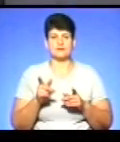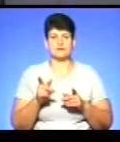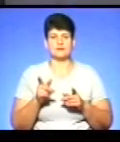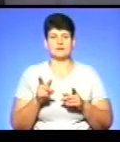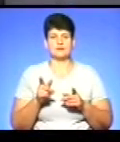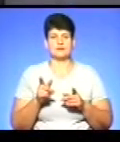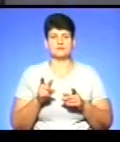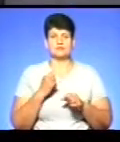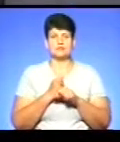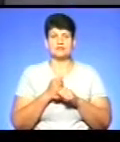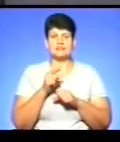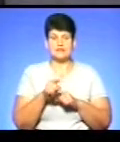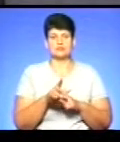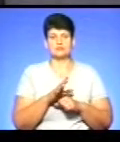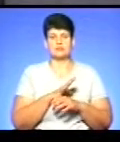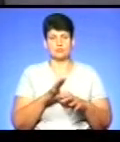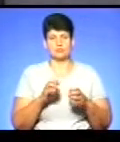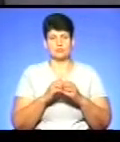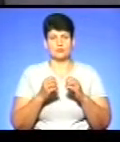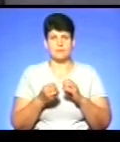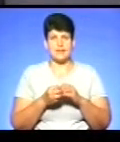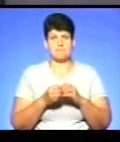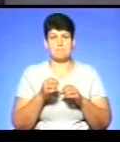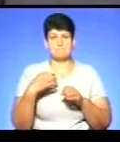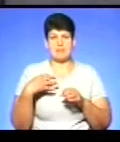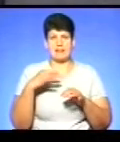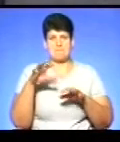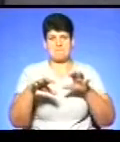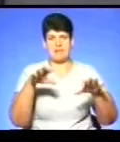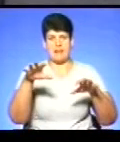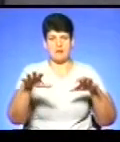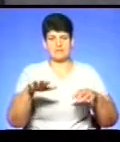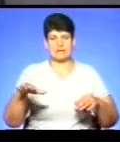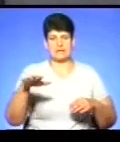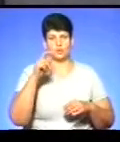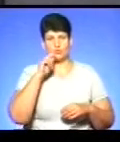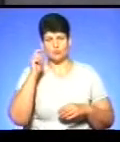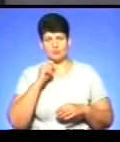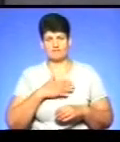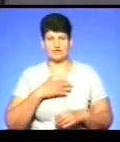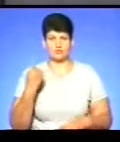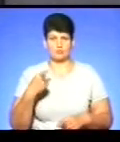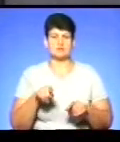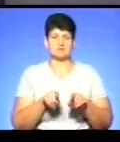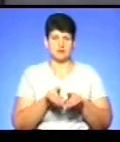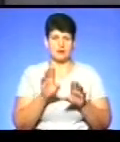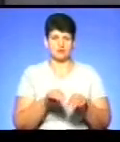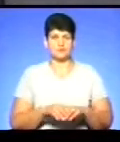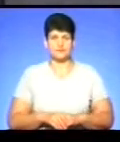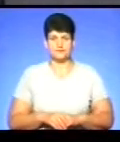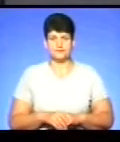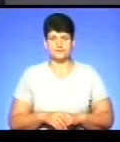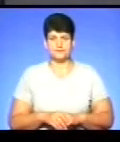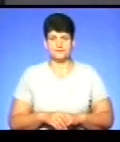білих прям в покритті ефірним цифровим телебаченням території України і нашої області зокрема. Яка